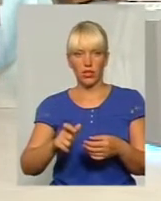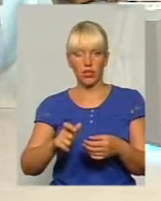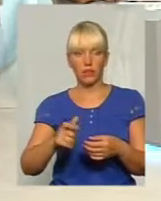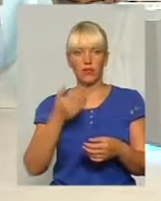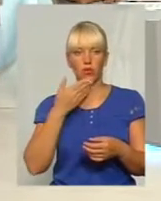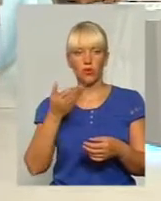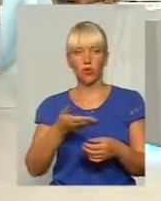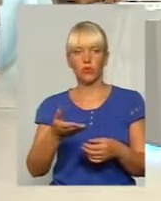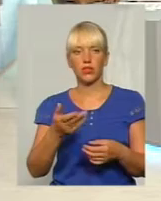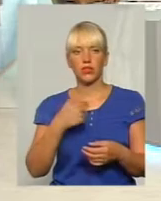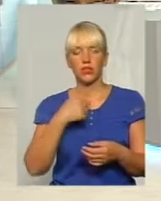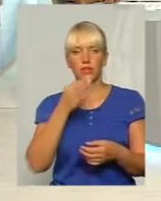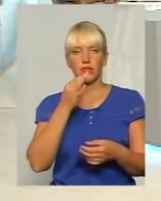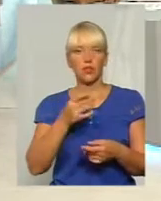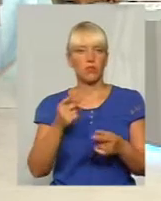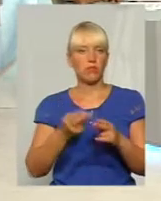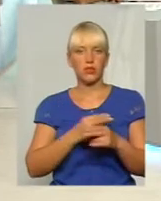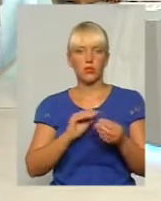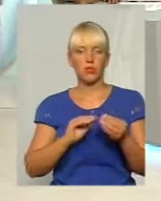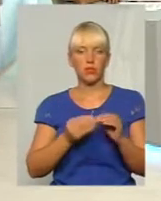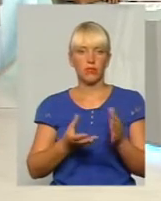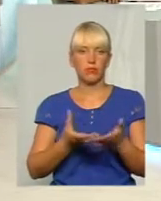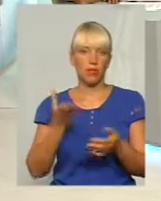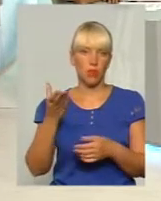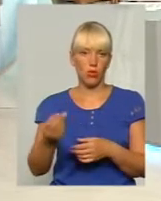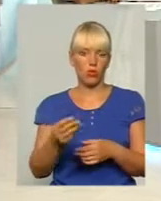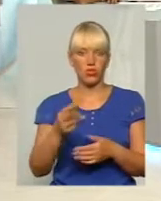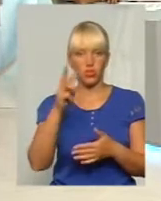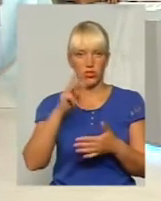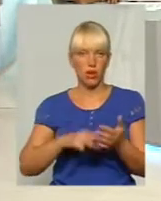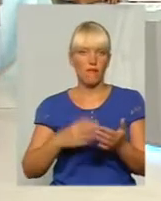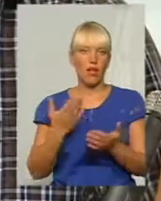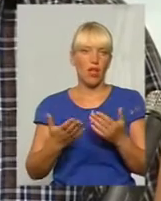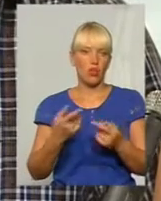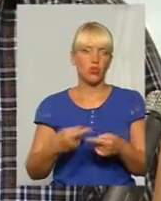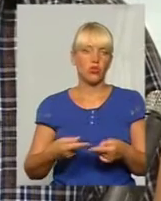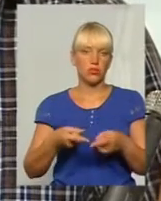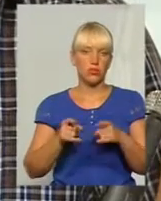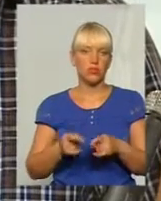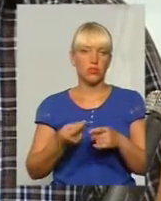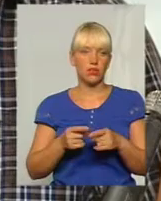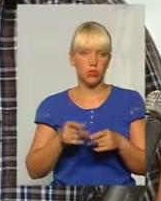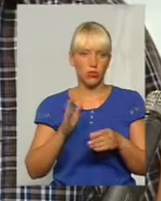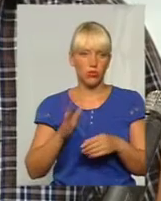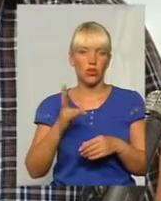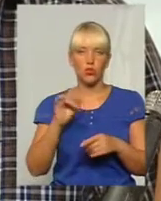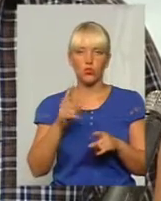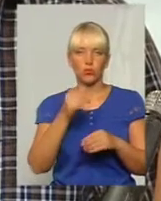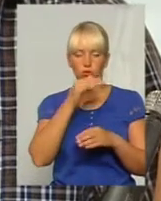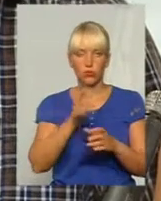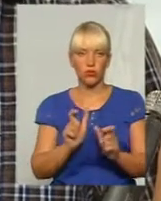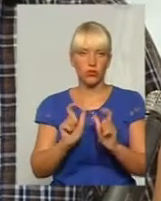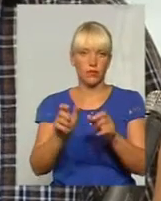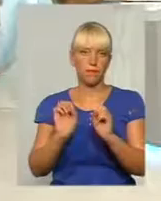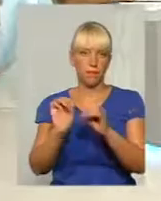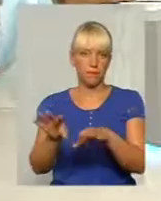мені, коли писали статю, сказав, що без проблем заплатить штраф. Це дійсно так і є. Але чомусь не можуть йому вручити ніяк. Можливо, його важко